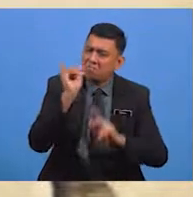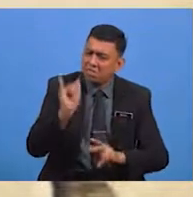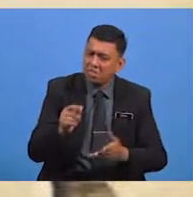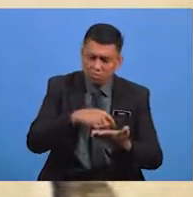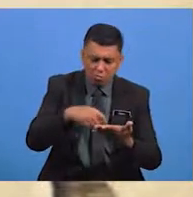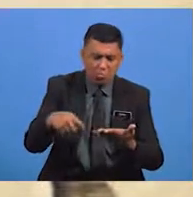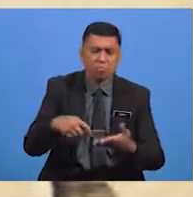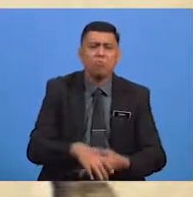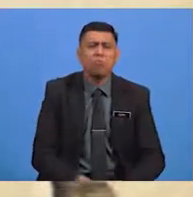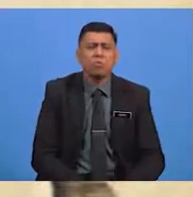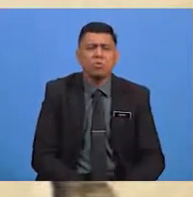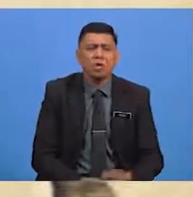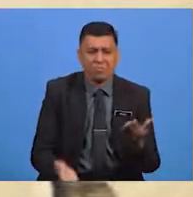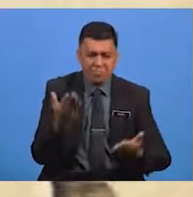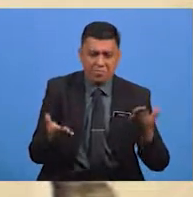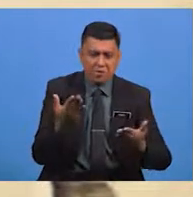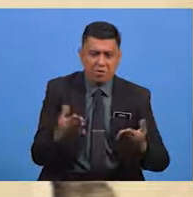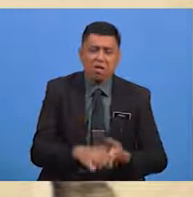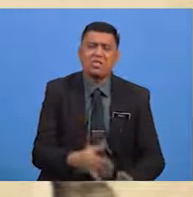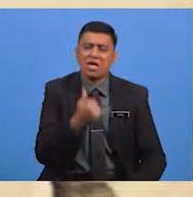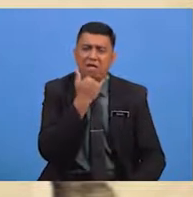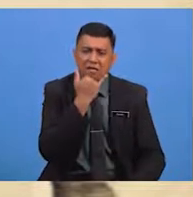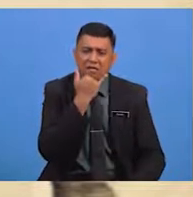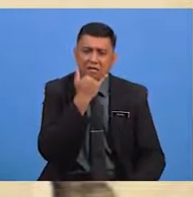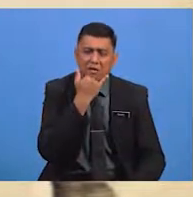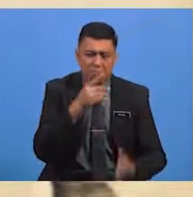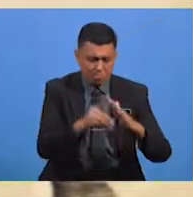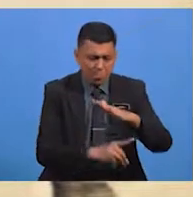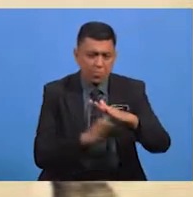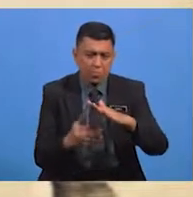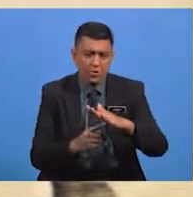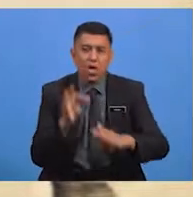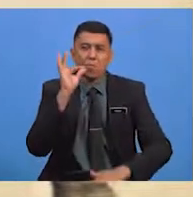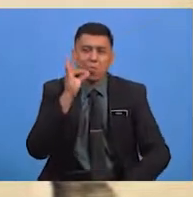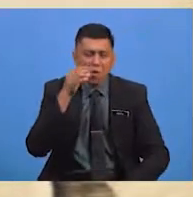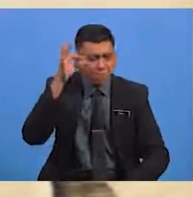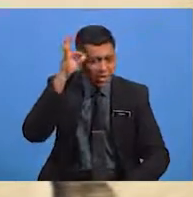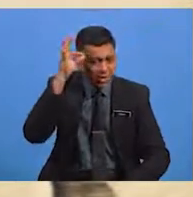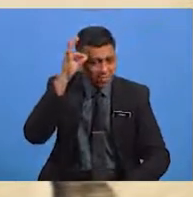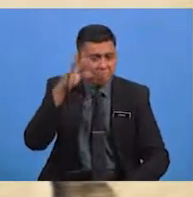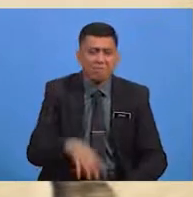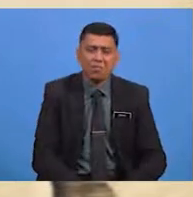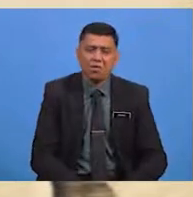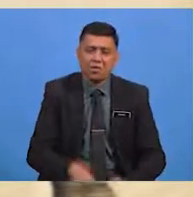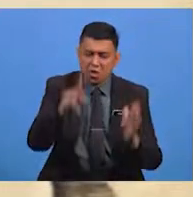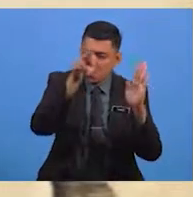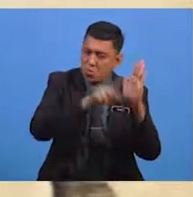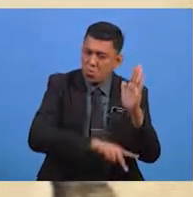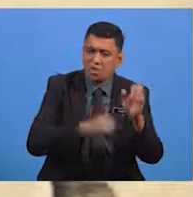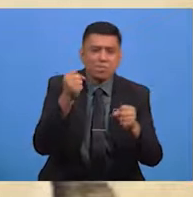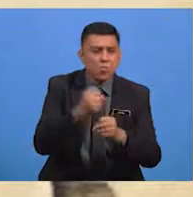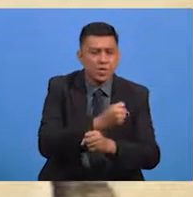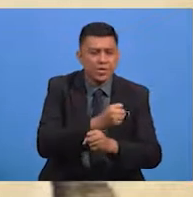ditulisnya itu Mungkin dianggap salah Berdasarkan buah fikirannya Yang kurang sempurna